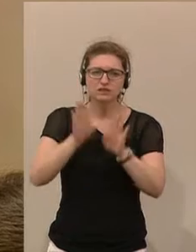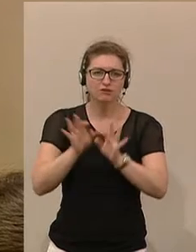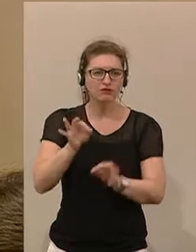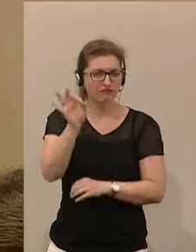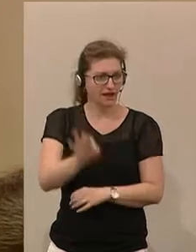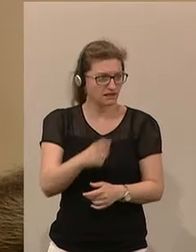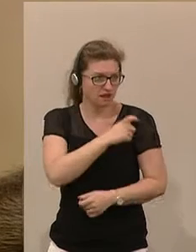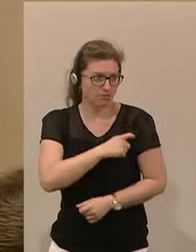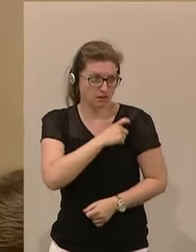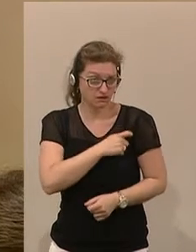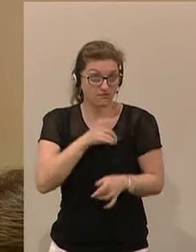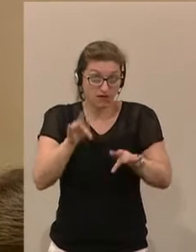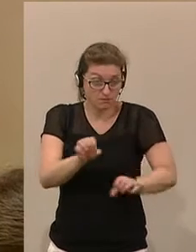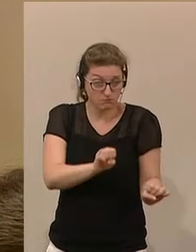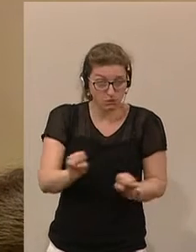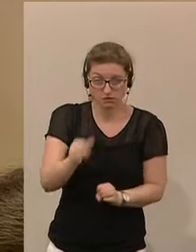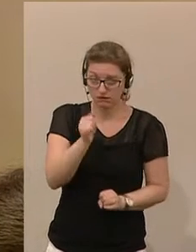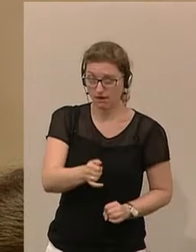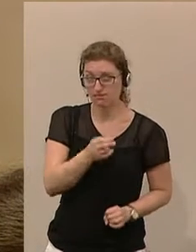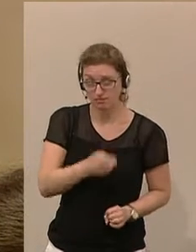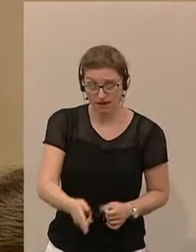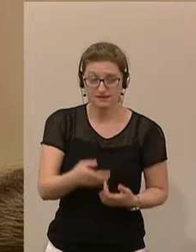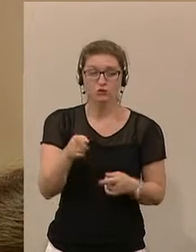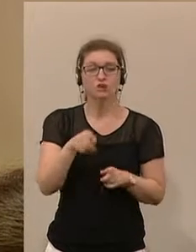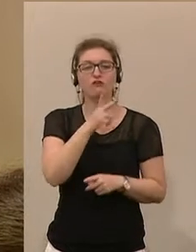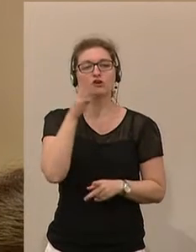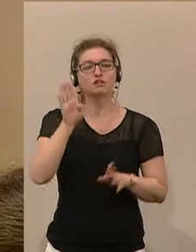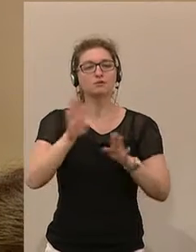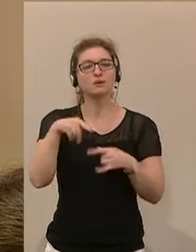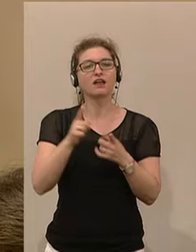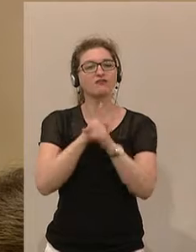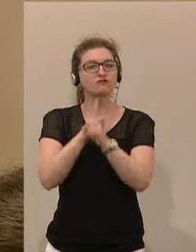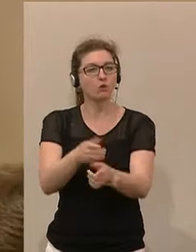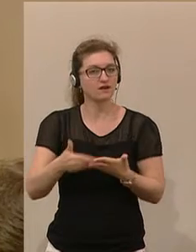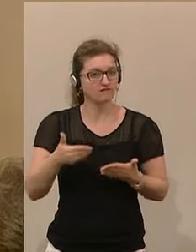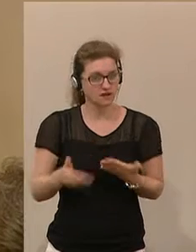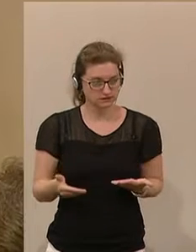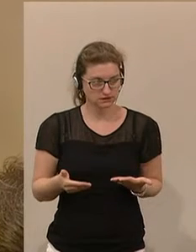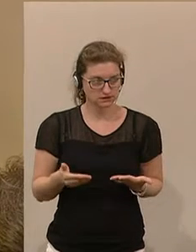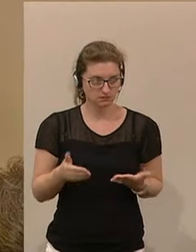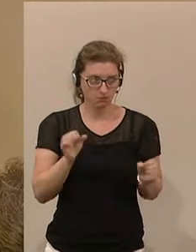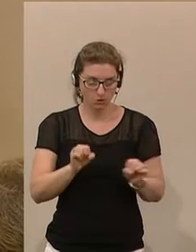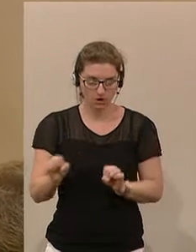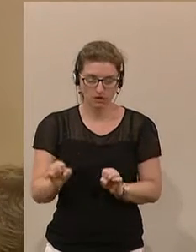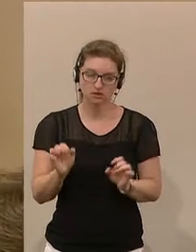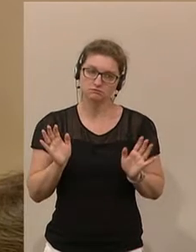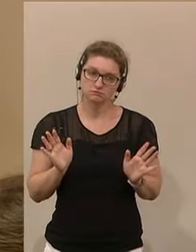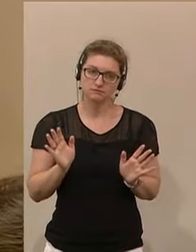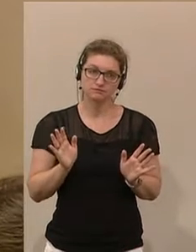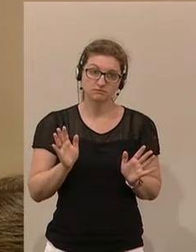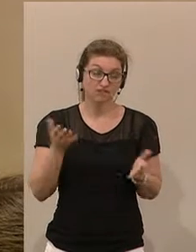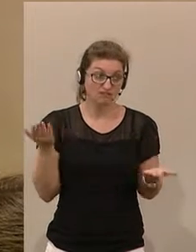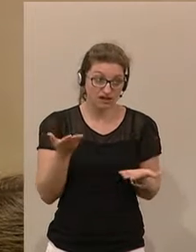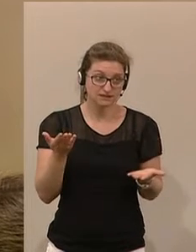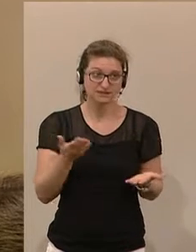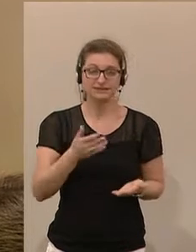Freiheitliche Partei gegeben gewesen wäre und welche Folgen daraus resultiert hätten. Nämlich keine